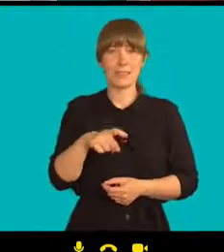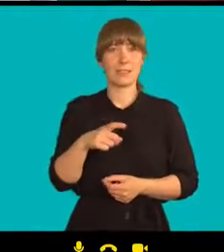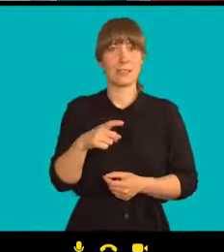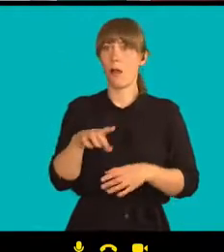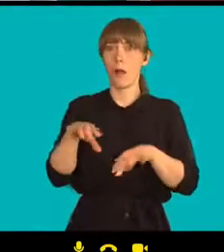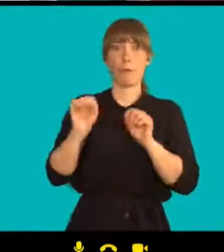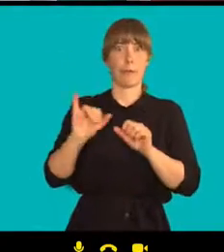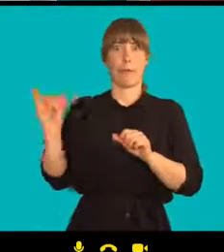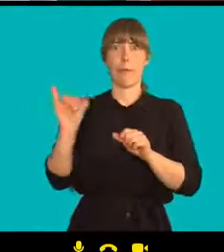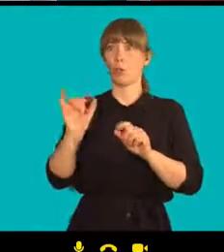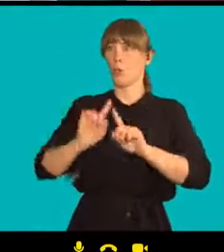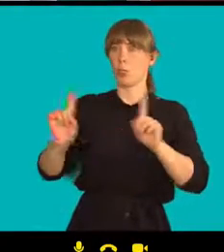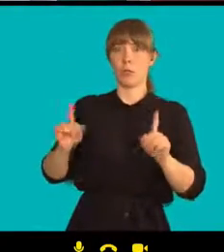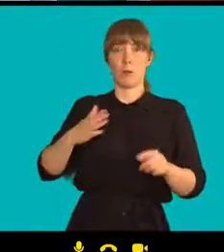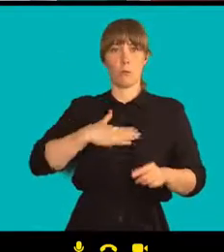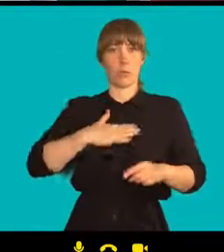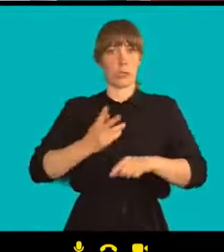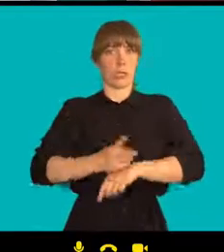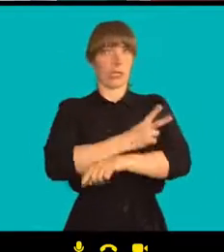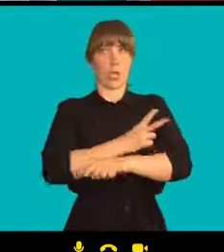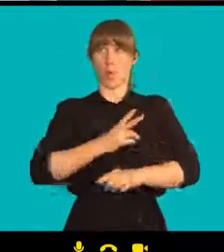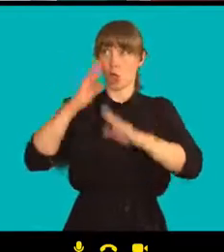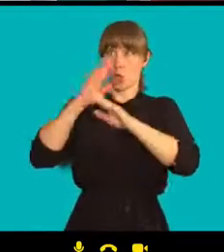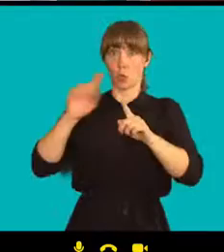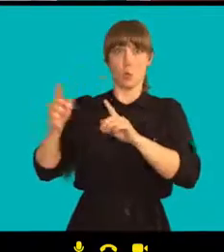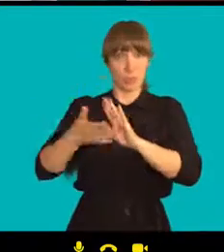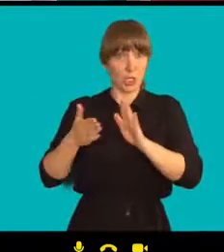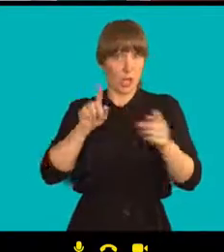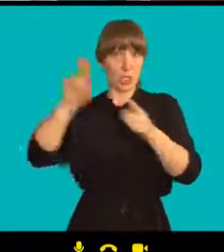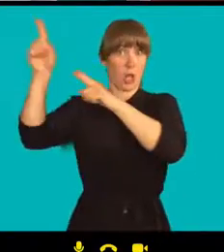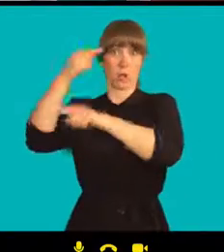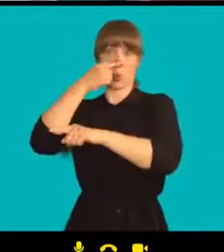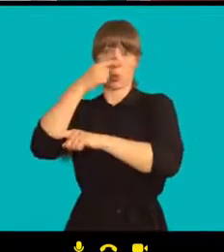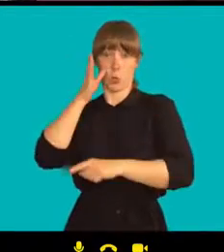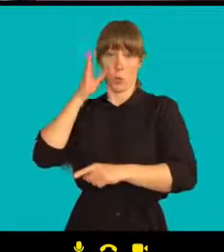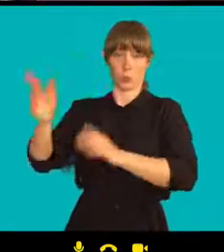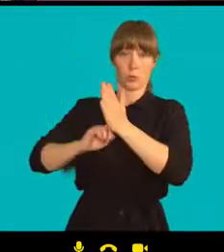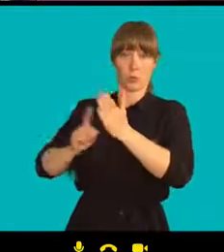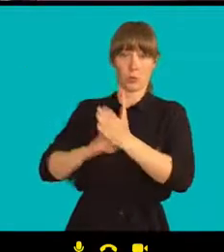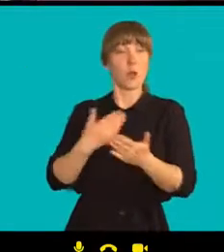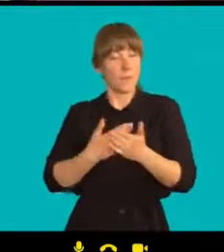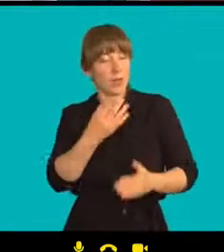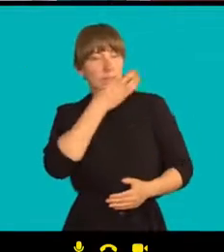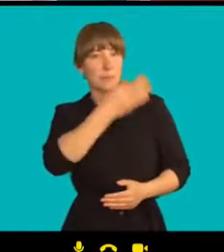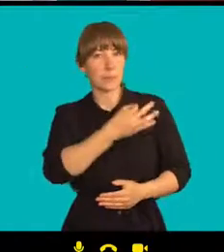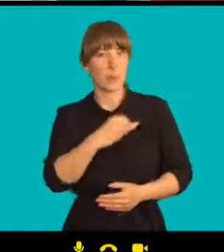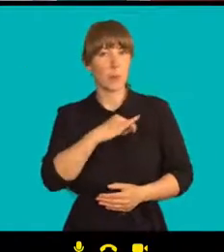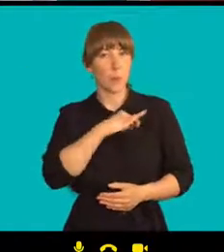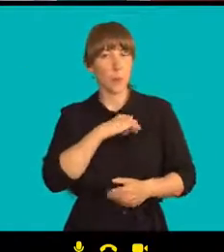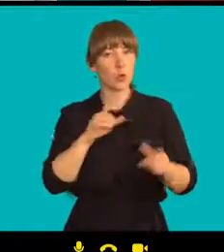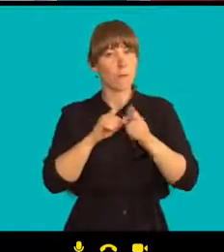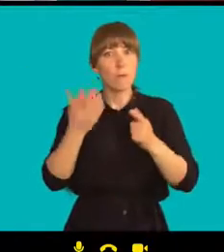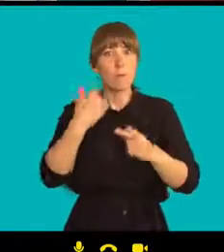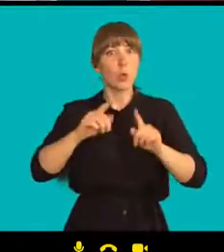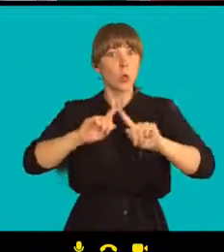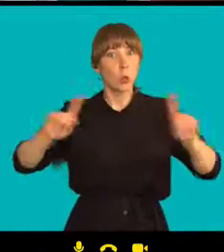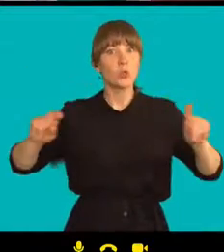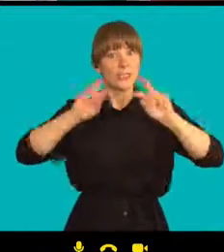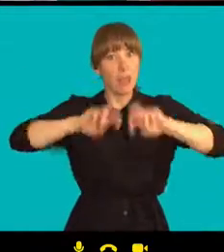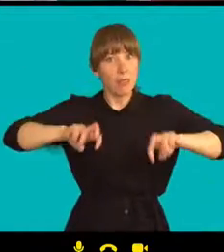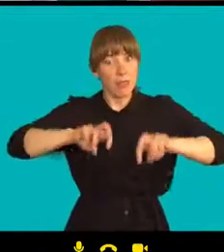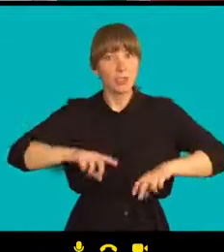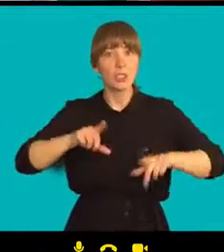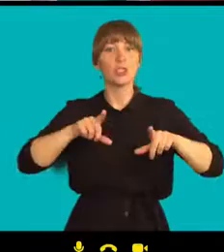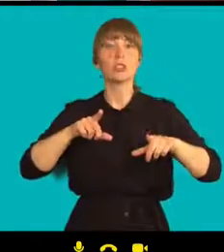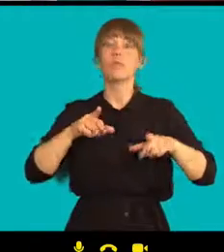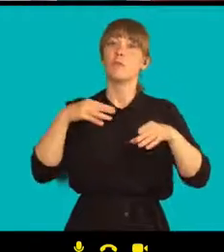budoucnosti rozhodovalo někde jinde. Například v Kremlu. No a to mě právě zajímá, protože jsem četla spoustu takových analýz, že Lukašenko skončí až v momentě,